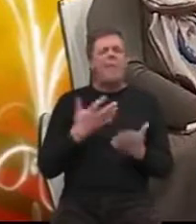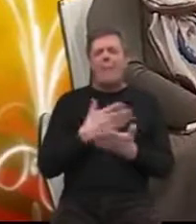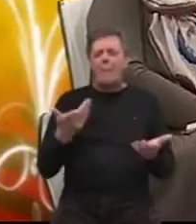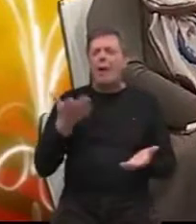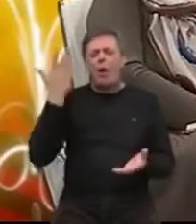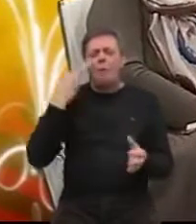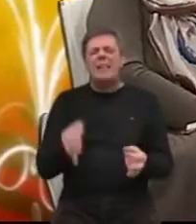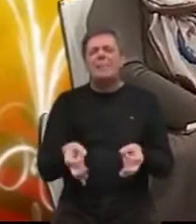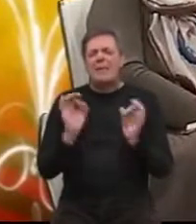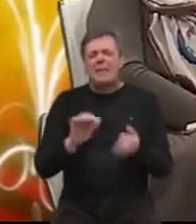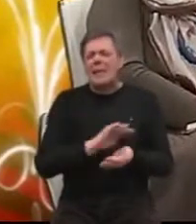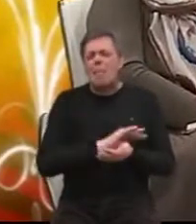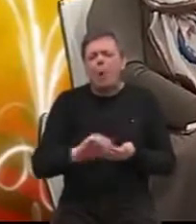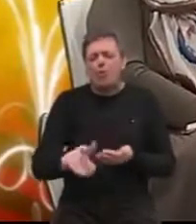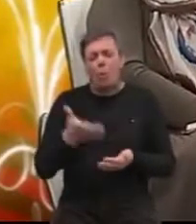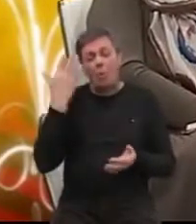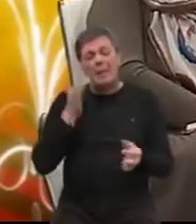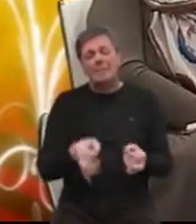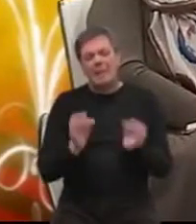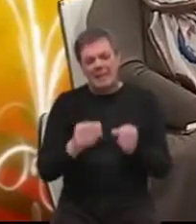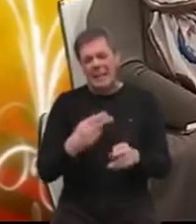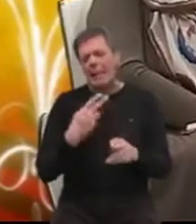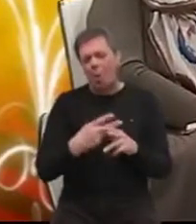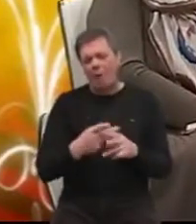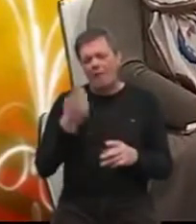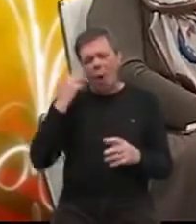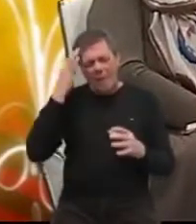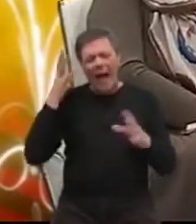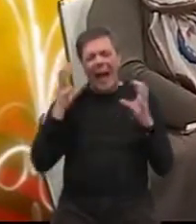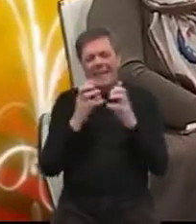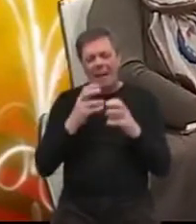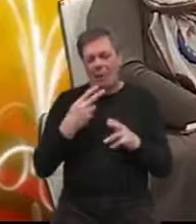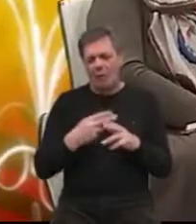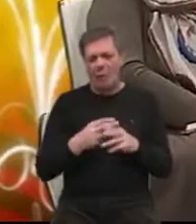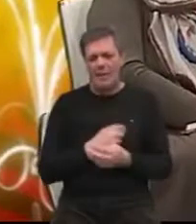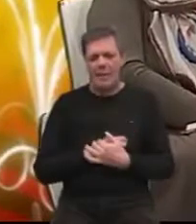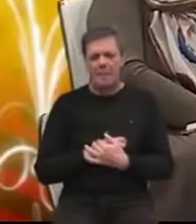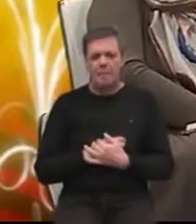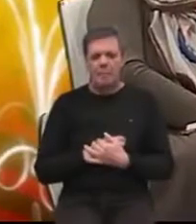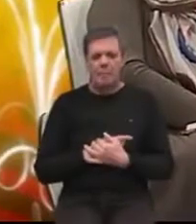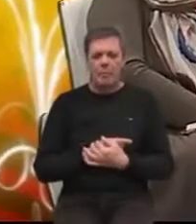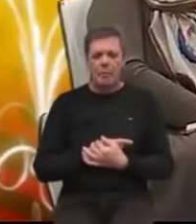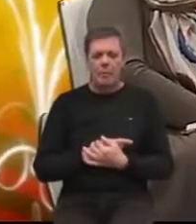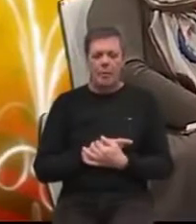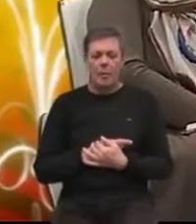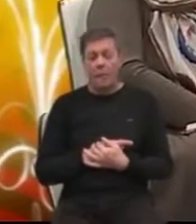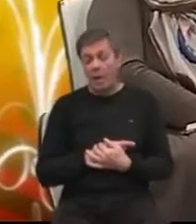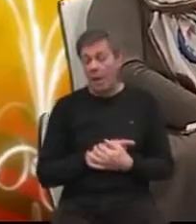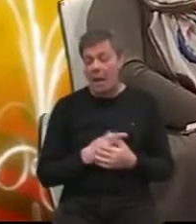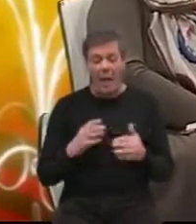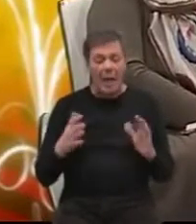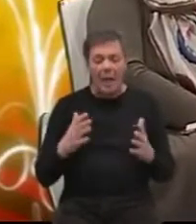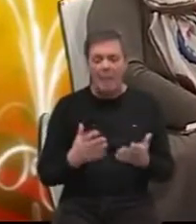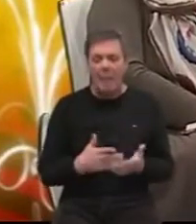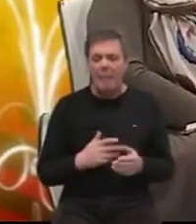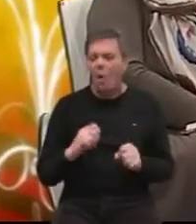specijalizirani, pogotovo koji bi bili specijalizirani za obolje od Altsheimerove bolesti. Dakle, to nemamo, nemamo